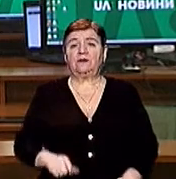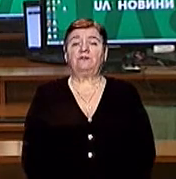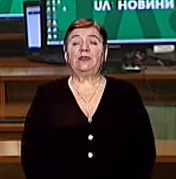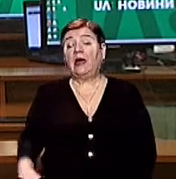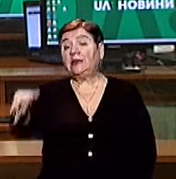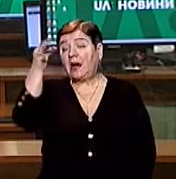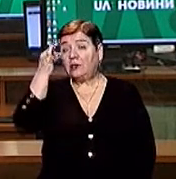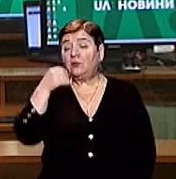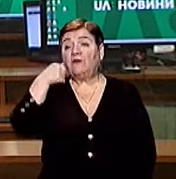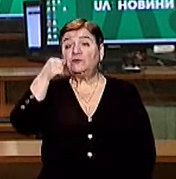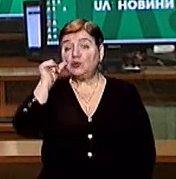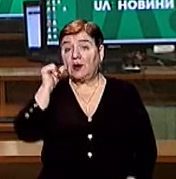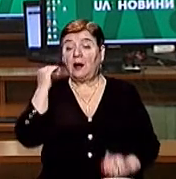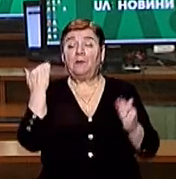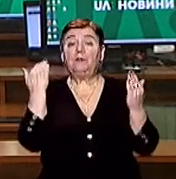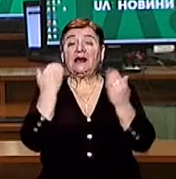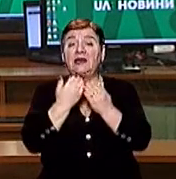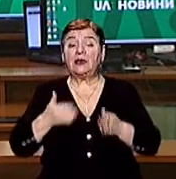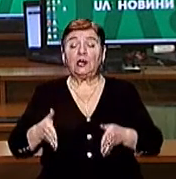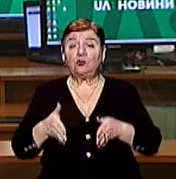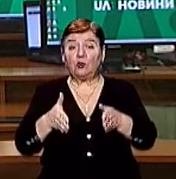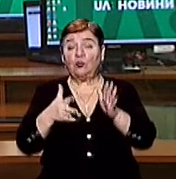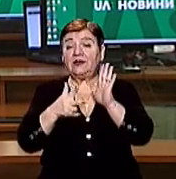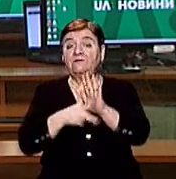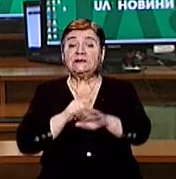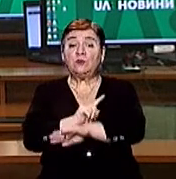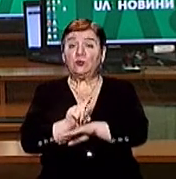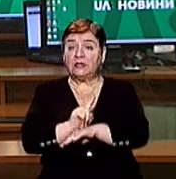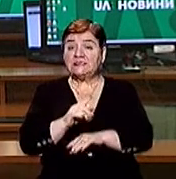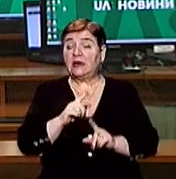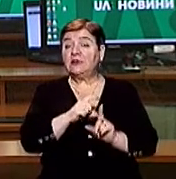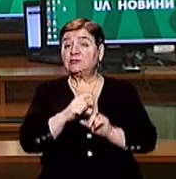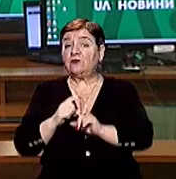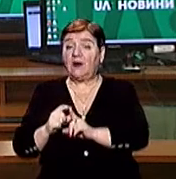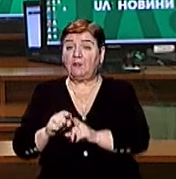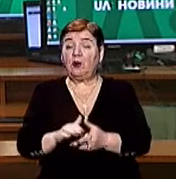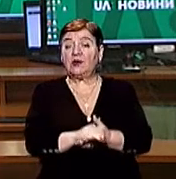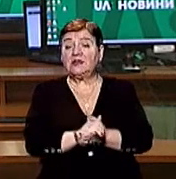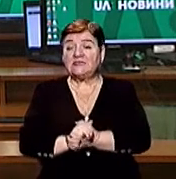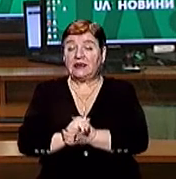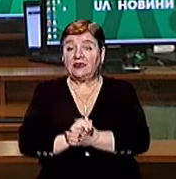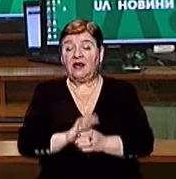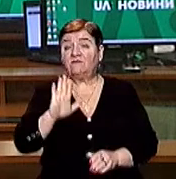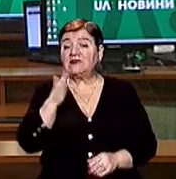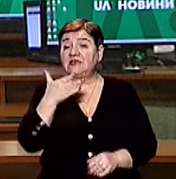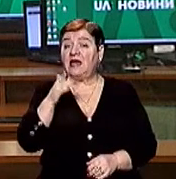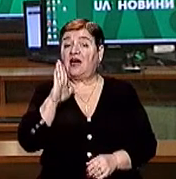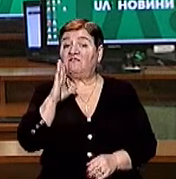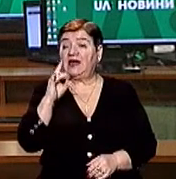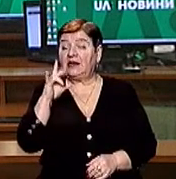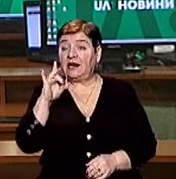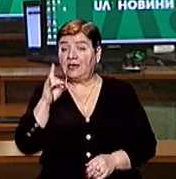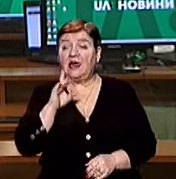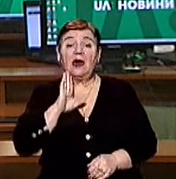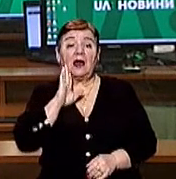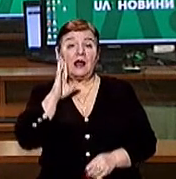Нагадую, вчора у Бодевлі перекрили дорогу майже на 8 годин За словами організатора мітингу Василя Войнагія, близько 200 людей вийшли